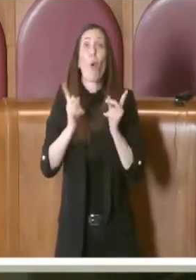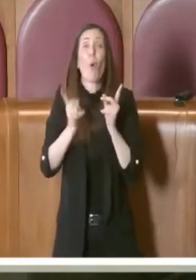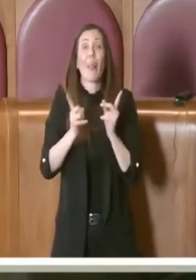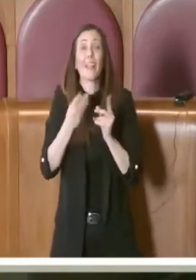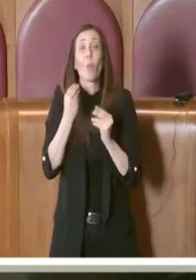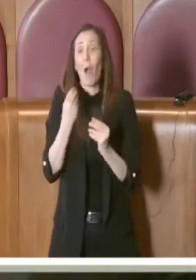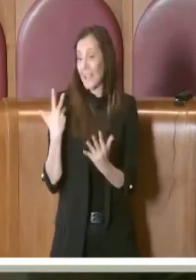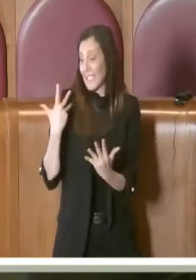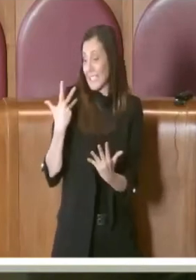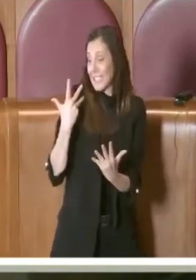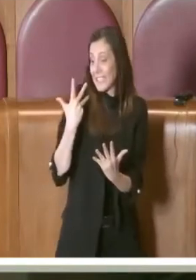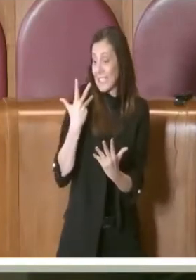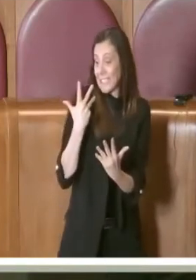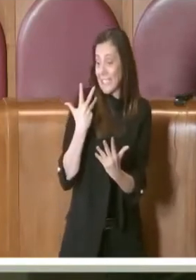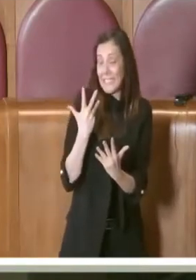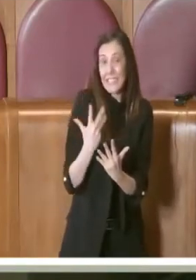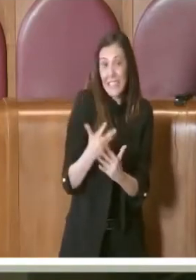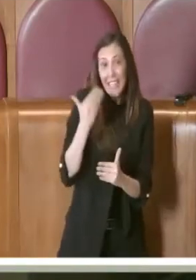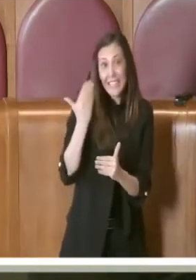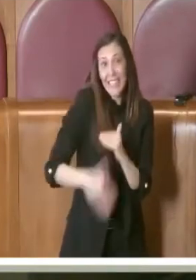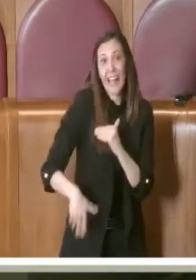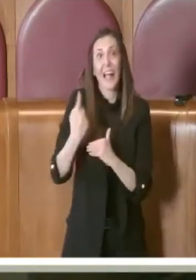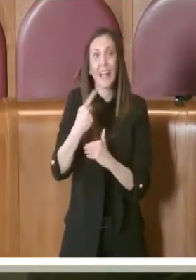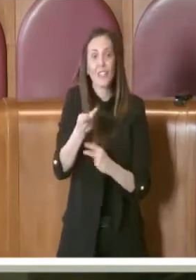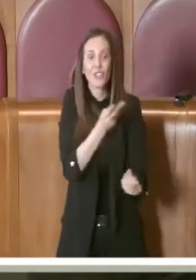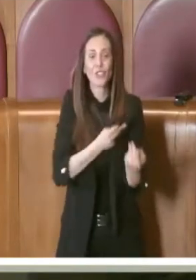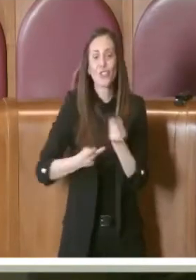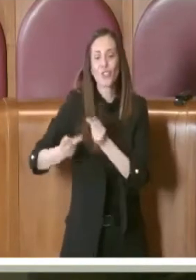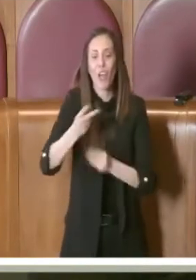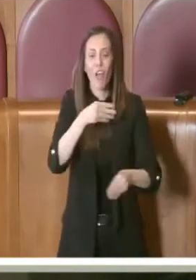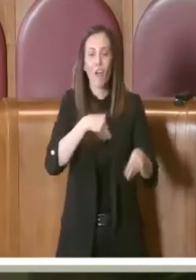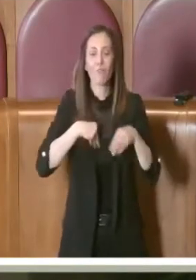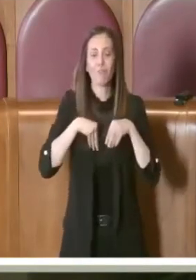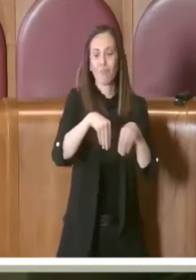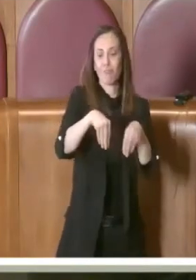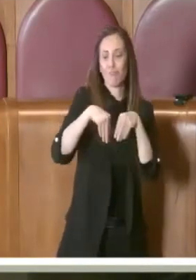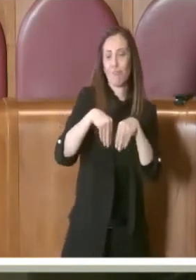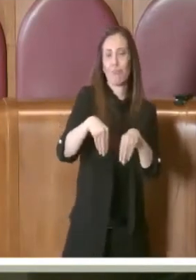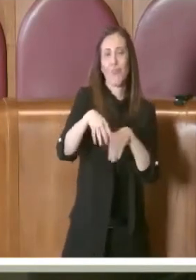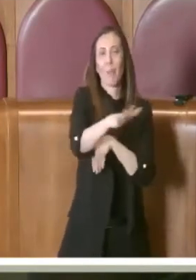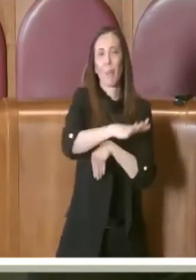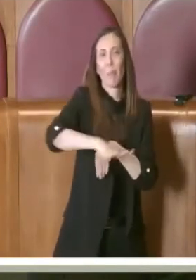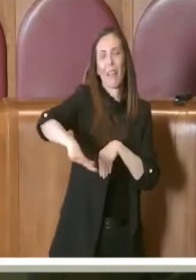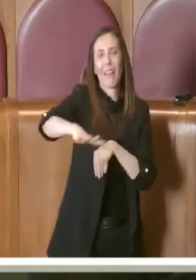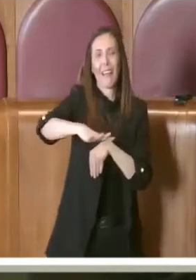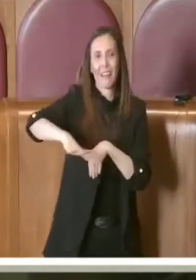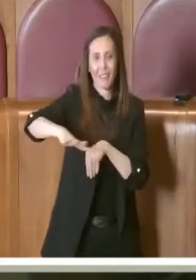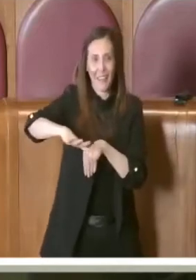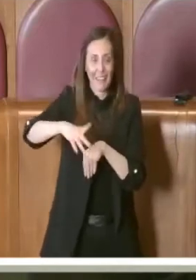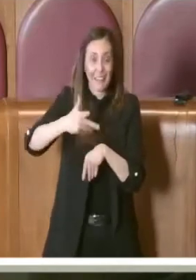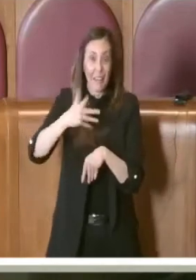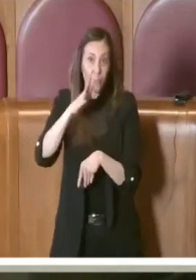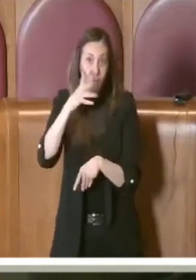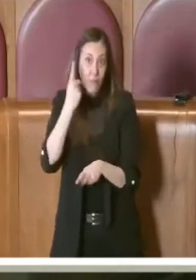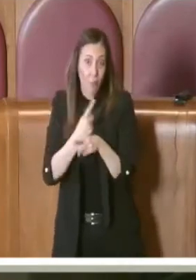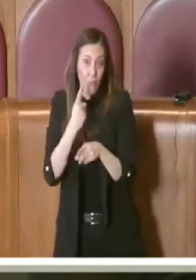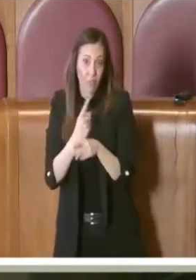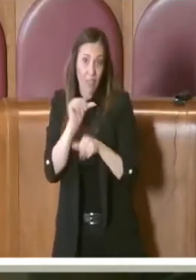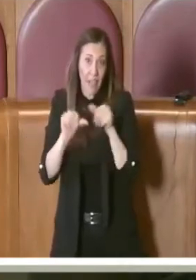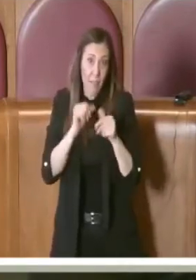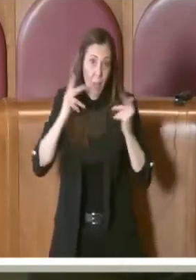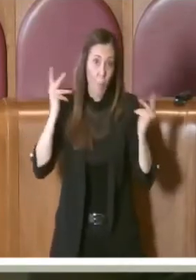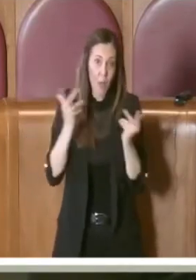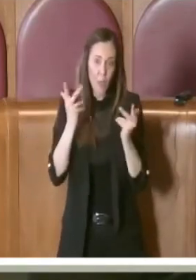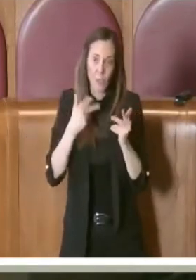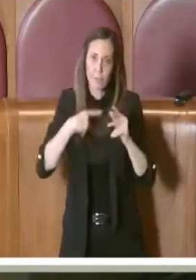politica tradizionale, forse su questo punto di vista qualche cosa doveva e poteva cambiare. Chiudo la